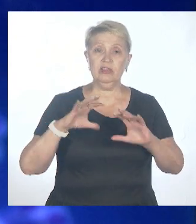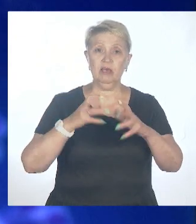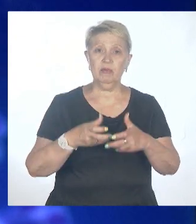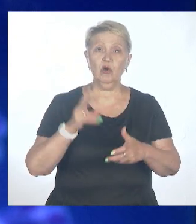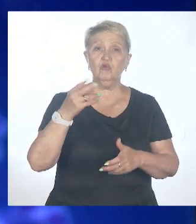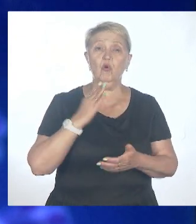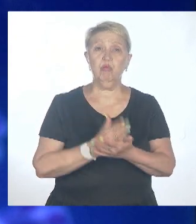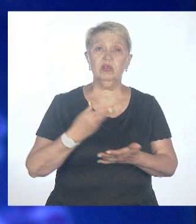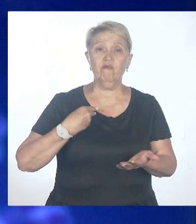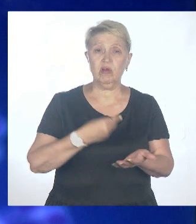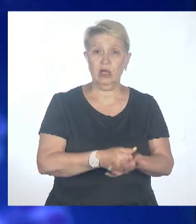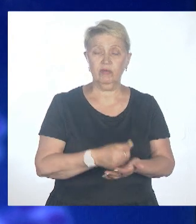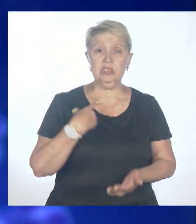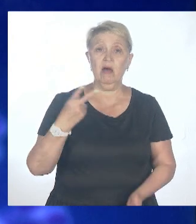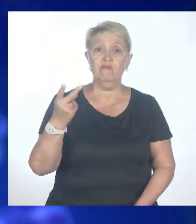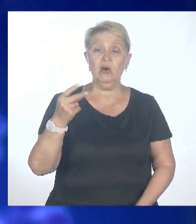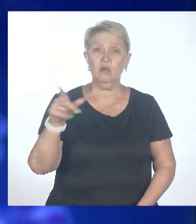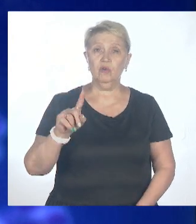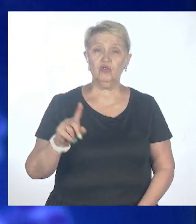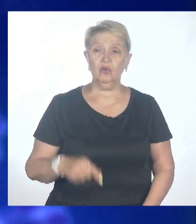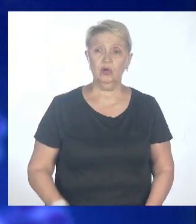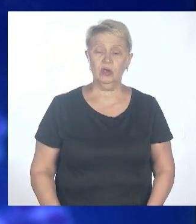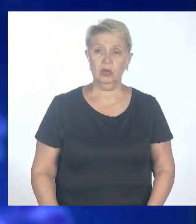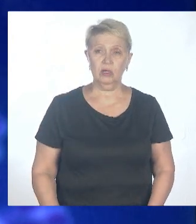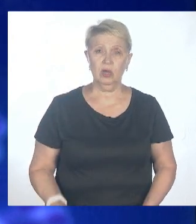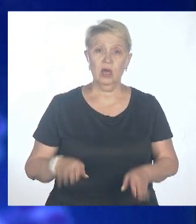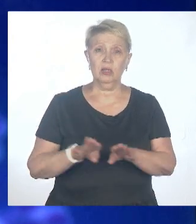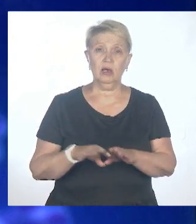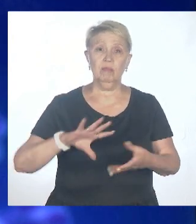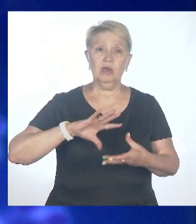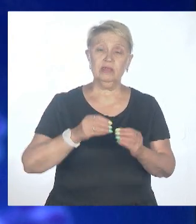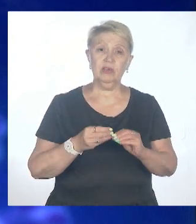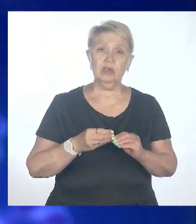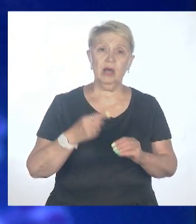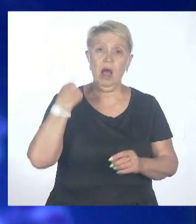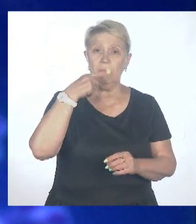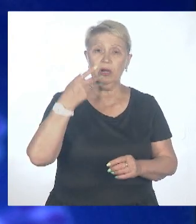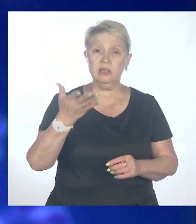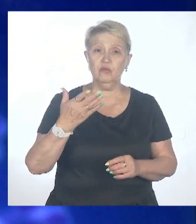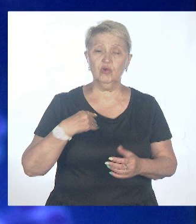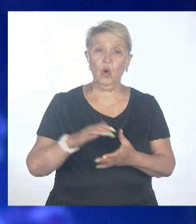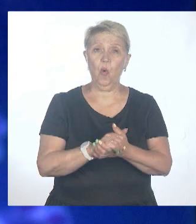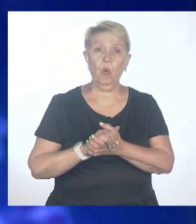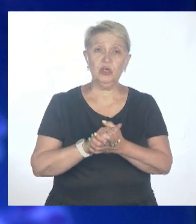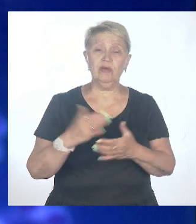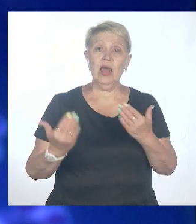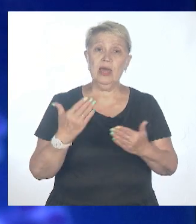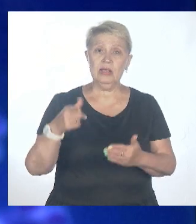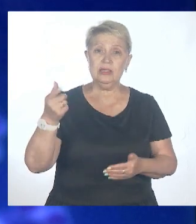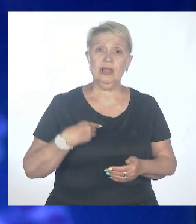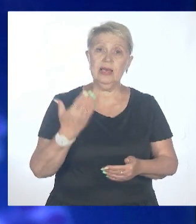вкладываться? Это первое. Второе, что там своеобразное общество. Например, если им привозят вакцины, они не